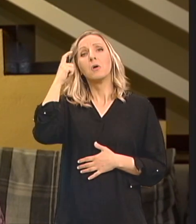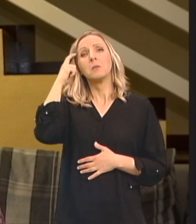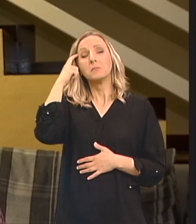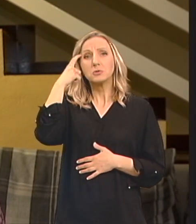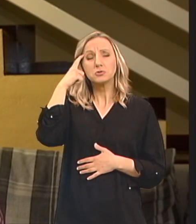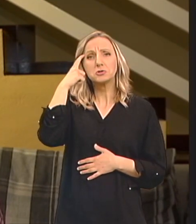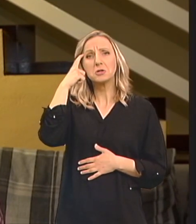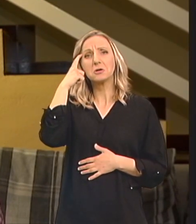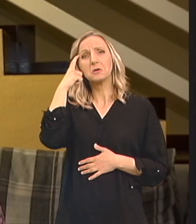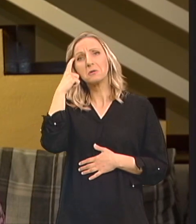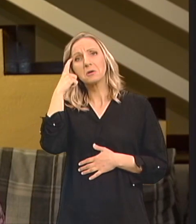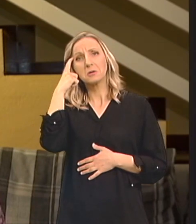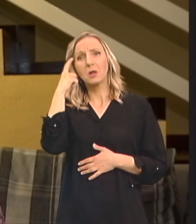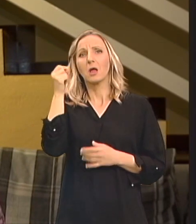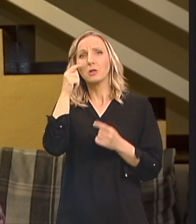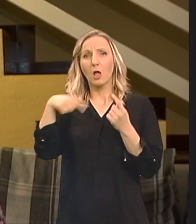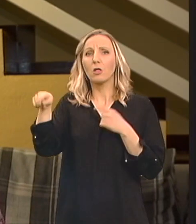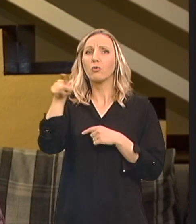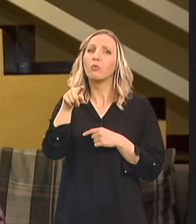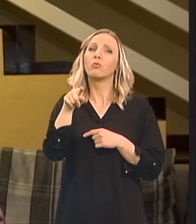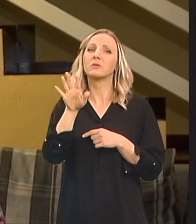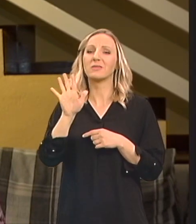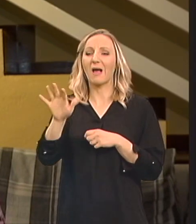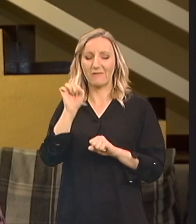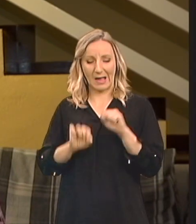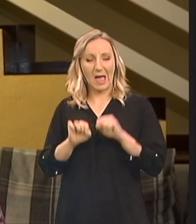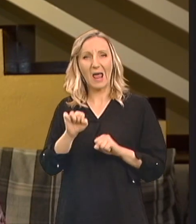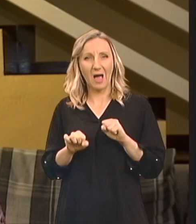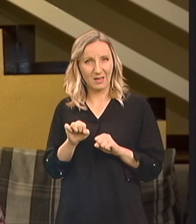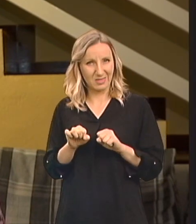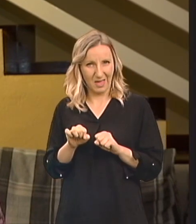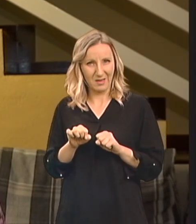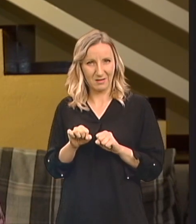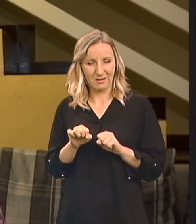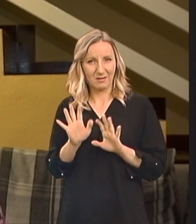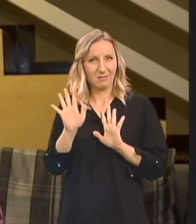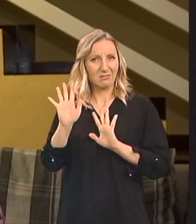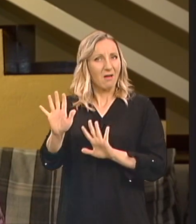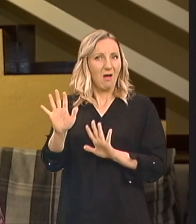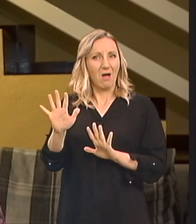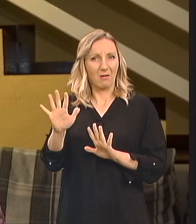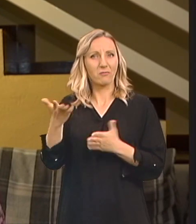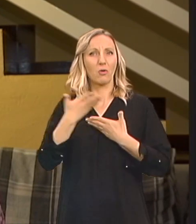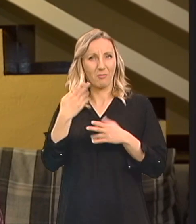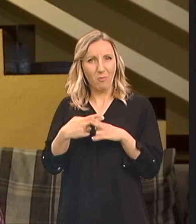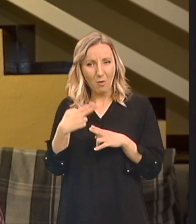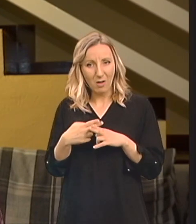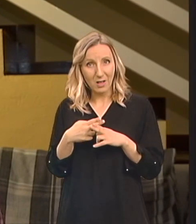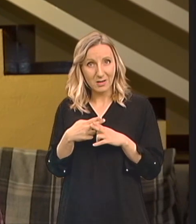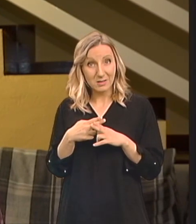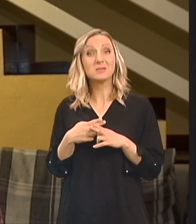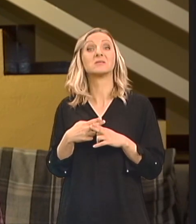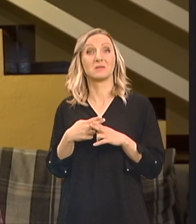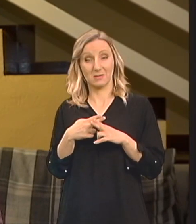Da ljudi posebnog karaktera Oboljevaju od takvih bolesti I da ljudi koji imaju takav